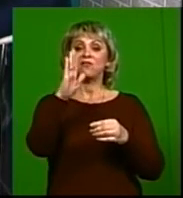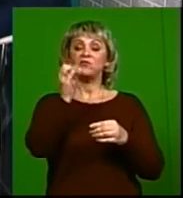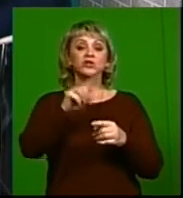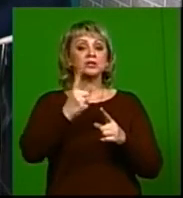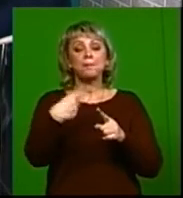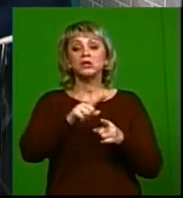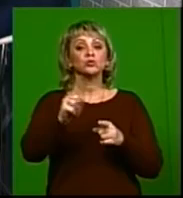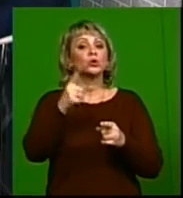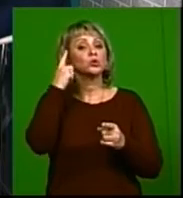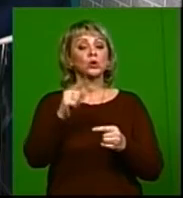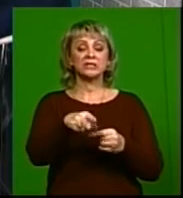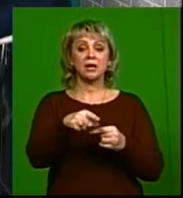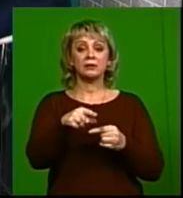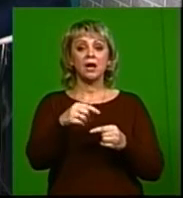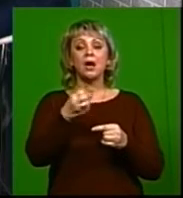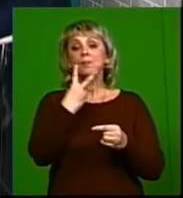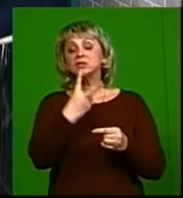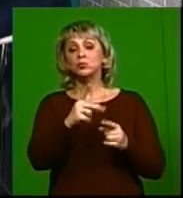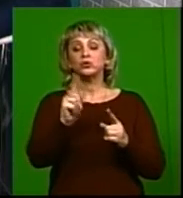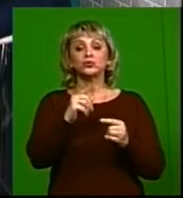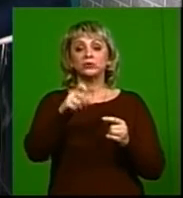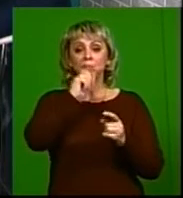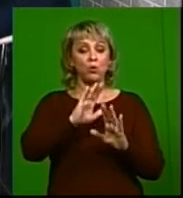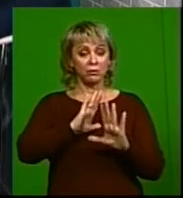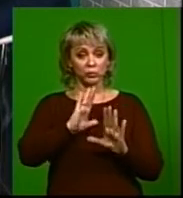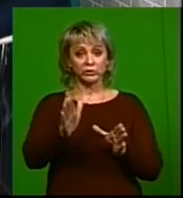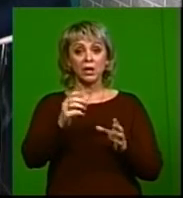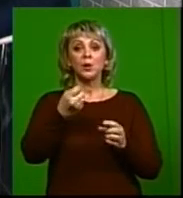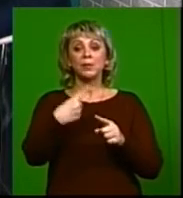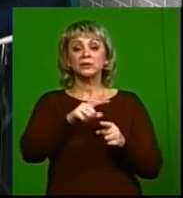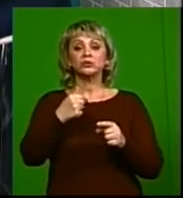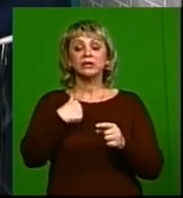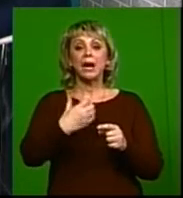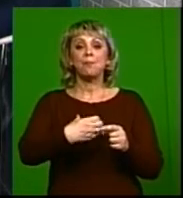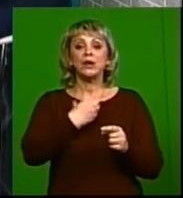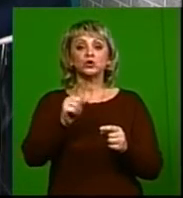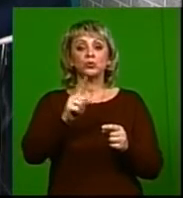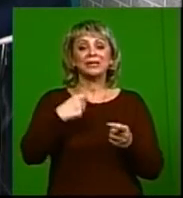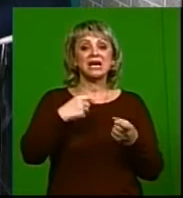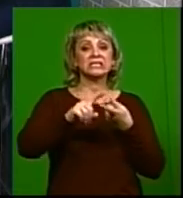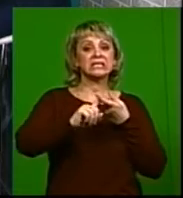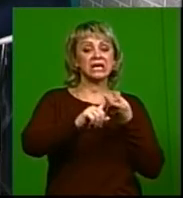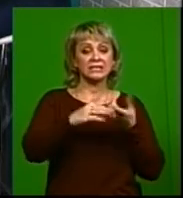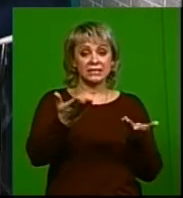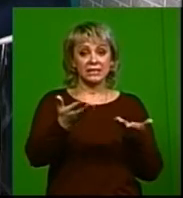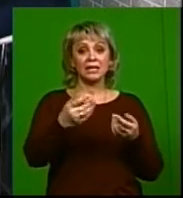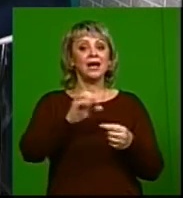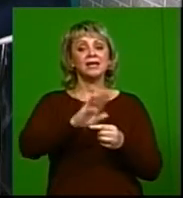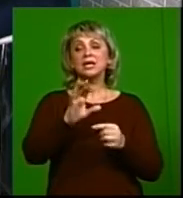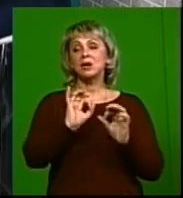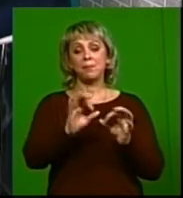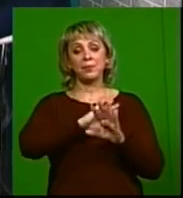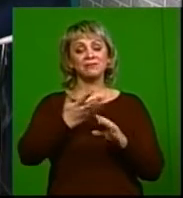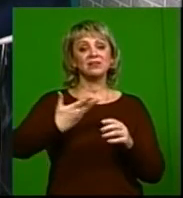что вы там кто-то узнает, или на меня как-то там посмотрят, или в чем-то меня будет, а потому, что я боюсь, чтобы меня заразить, мы хоть этот момент, но это неправда.